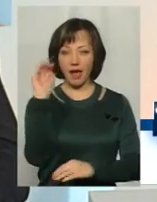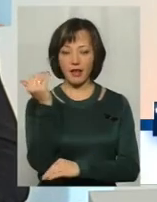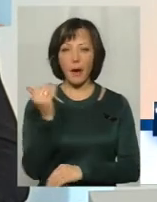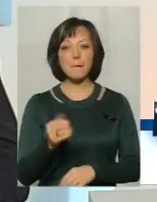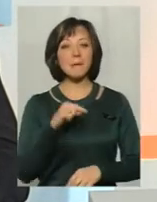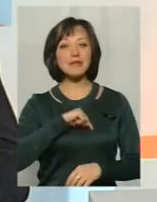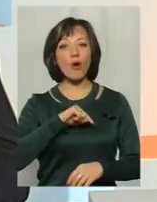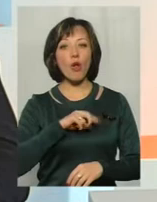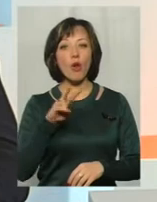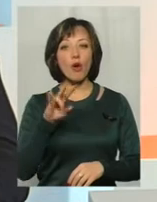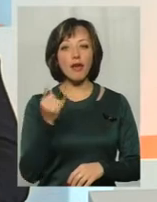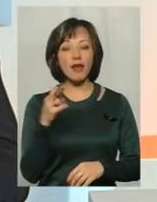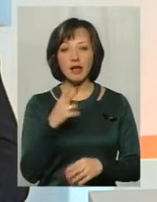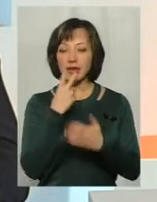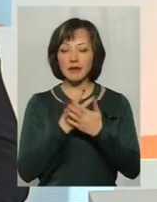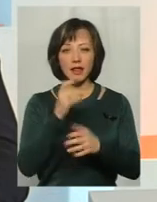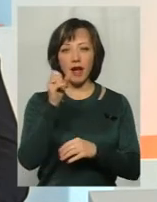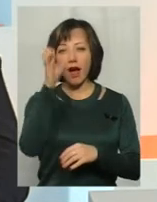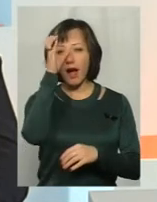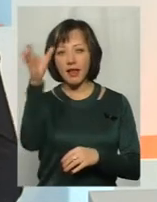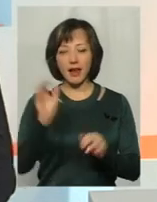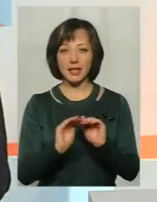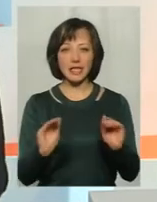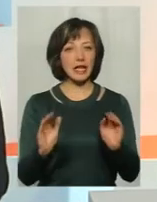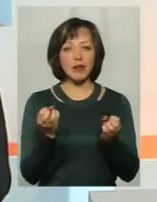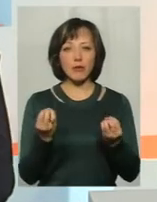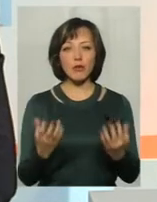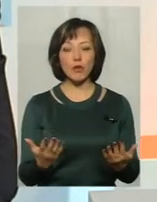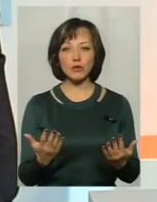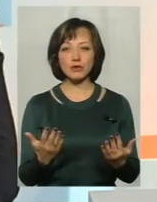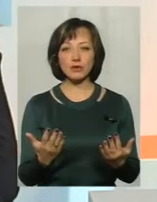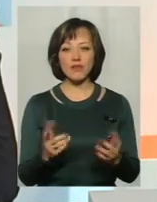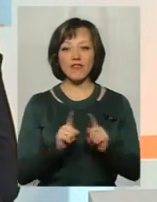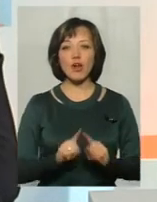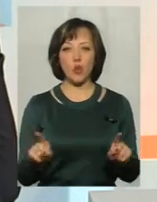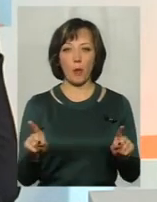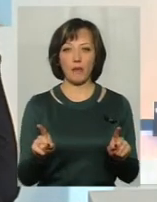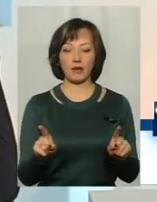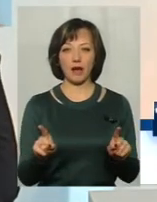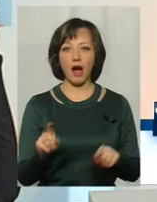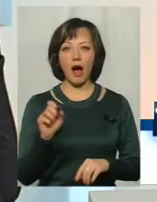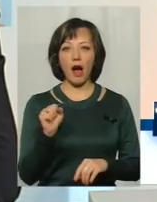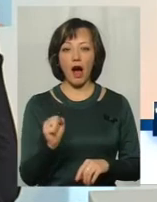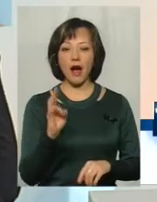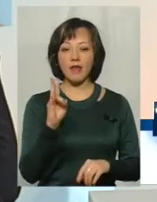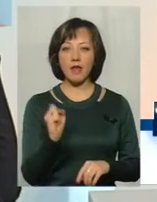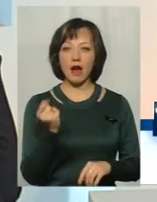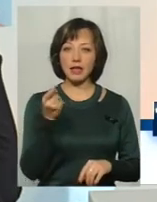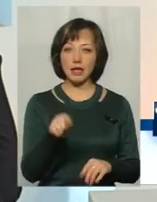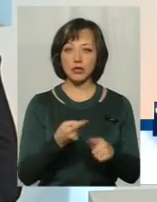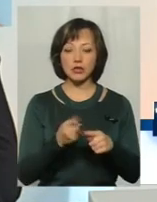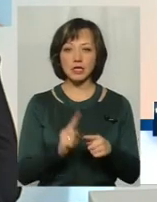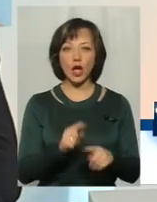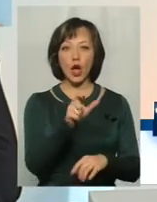Психологія також ще дивиться на геніальних дітей, не тільки як на такий феномен, а на те, що це